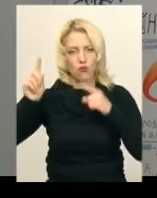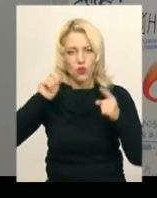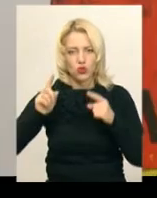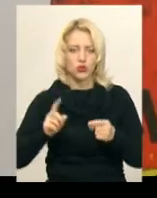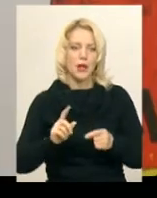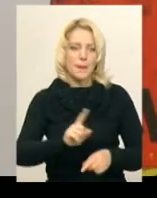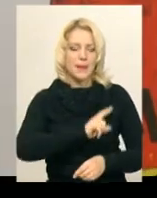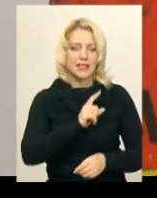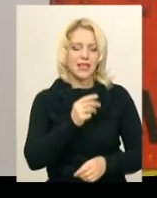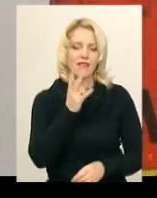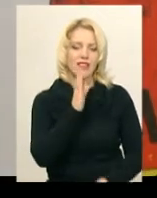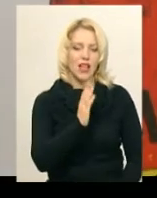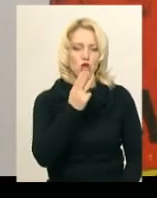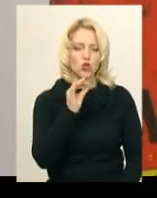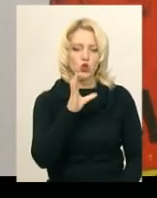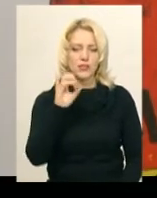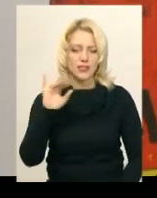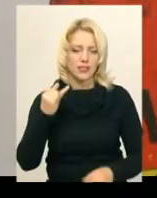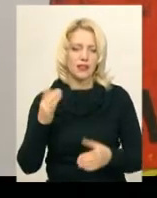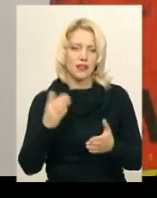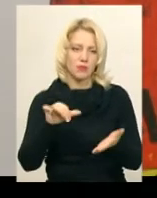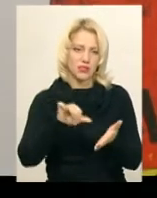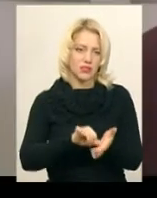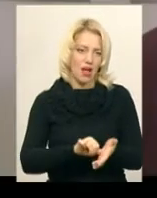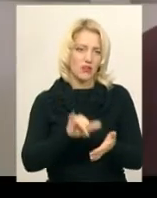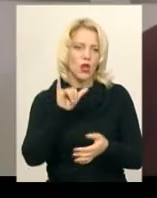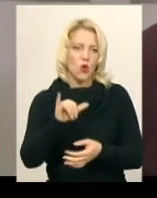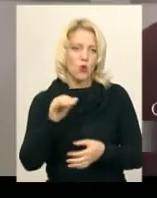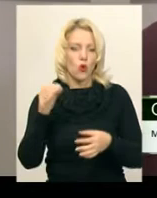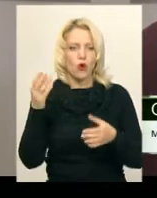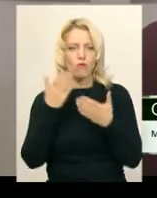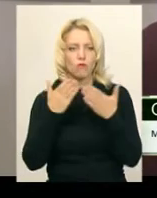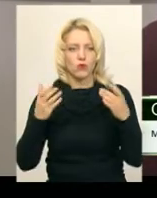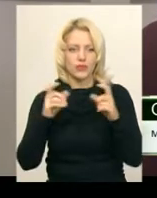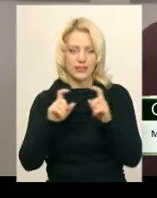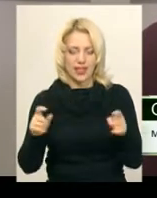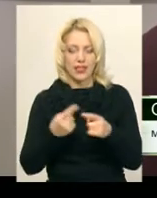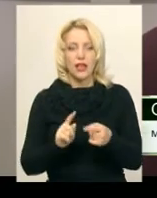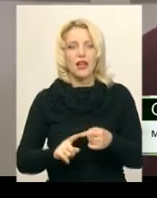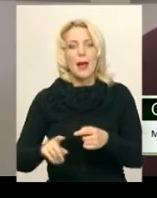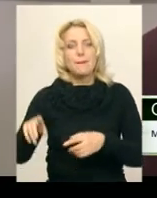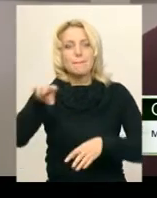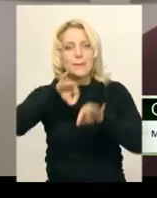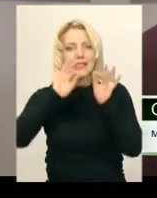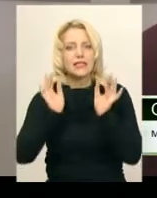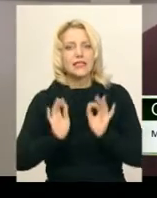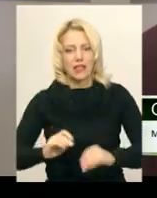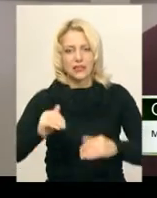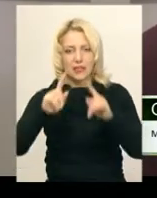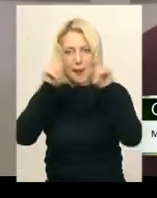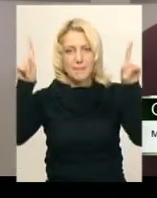Віталія Шості, яку представили у Хмельницькому обласному художньому музеї. Мистецтво плакату, тим більше такого високого професійного рівня,